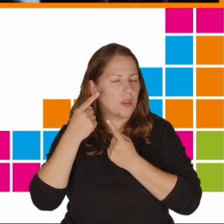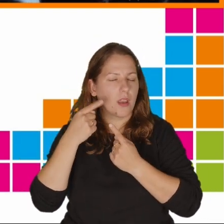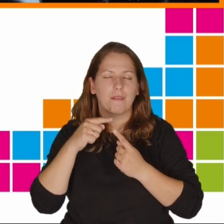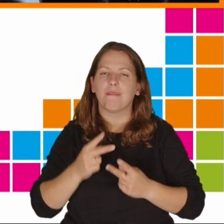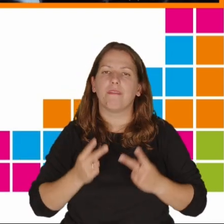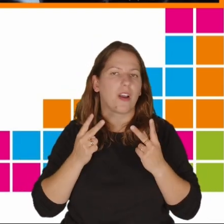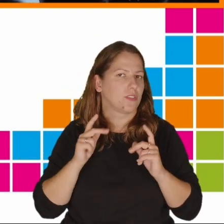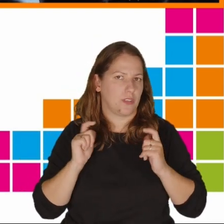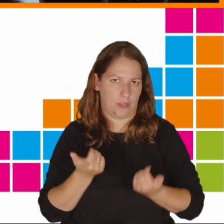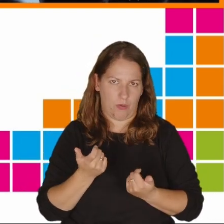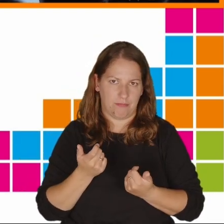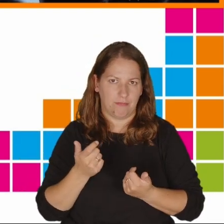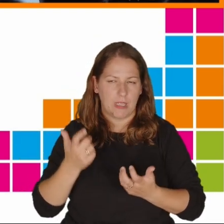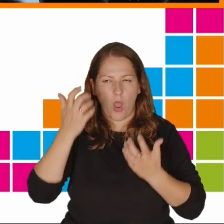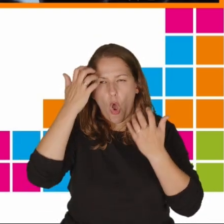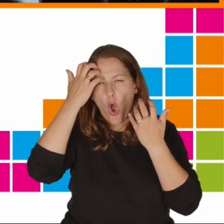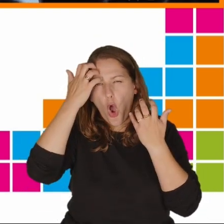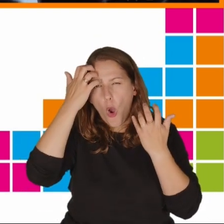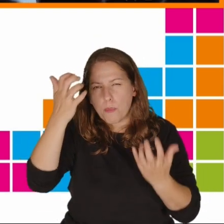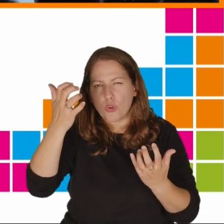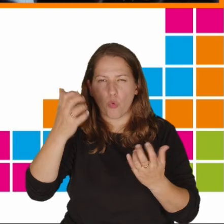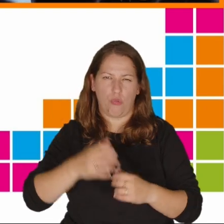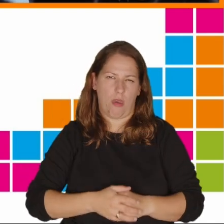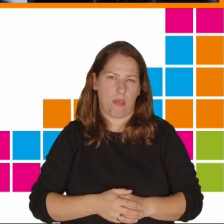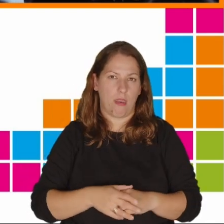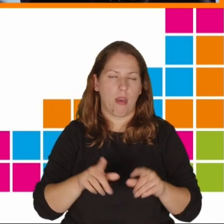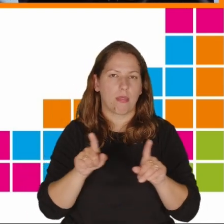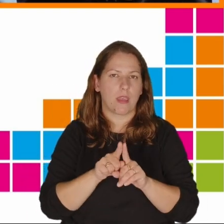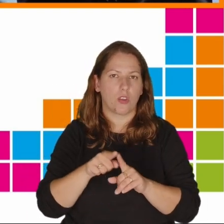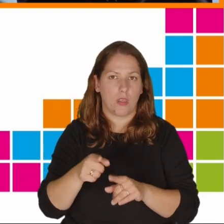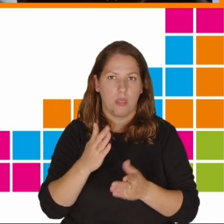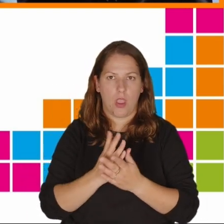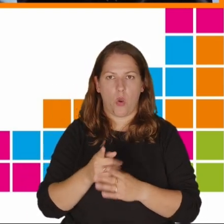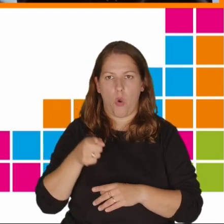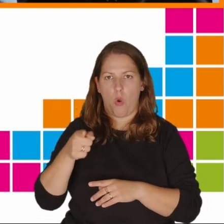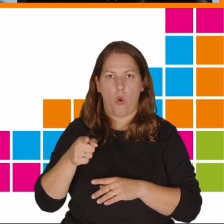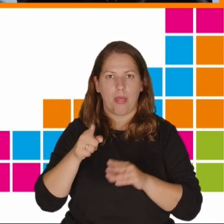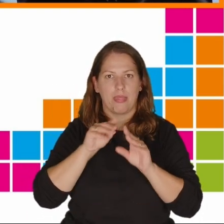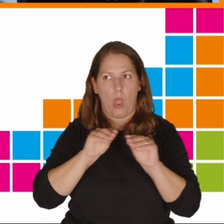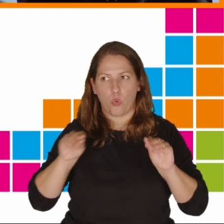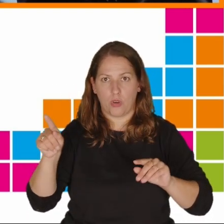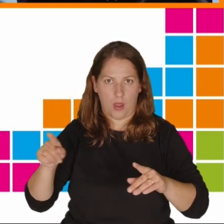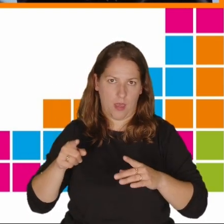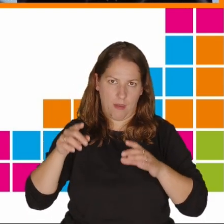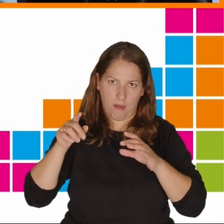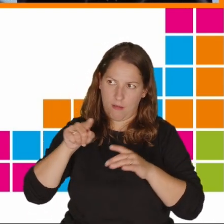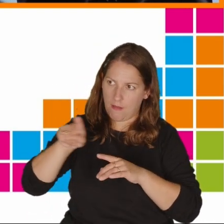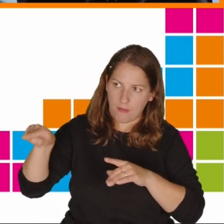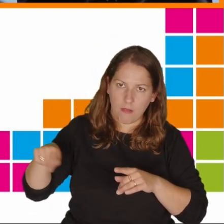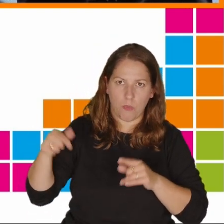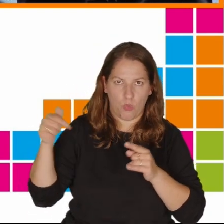obciążenia, a także kto jest zaangażowany, ponieważ ciężar nie może być przerzucony na uczycieli, na rodziców, na